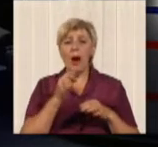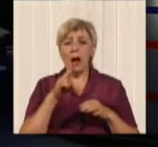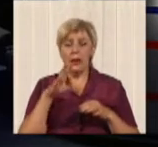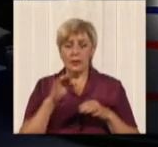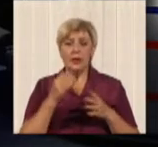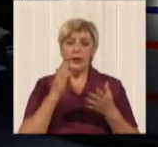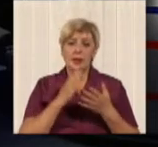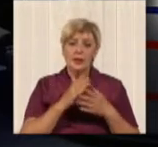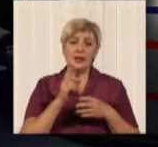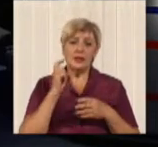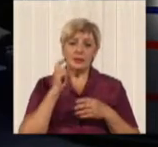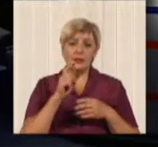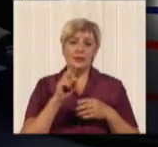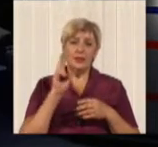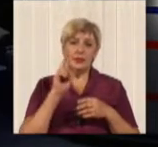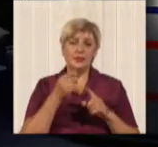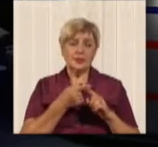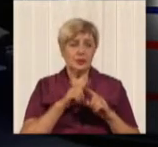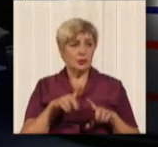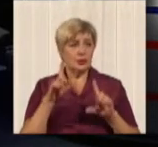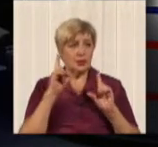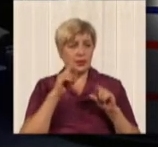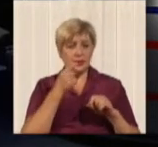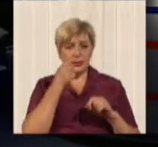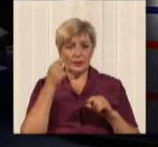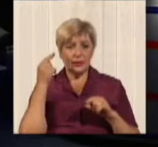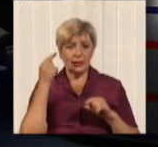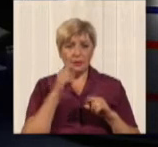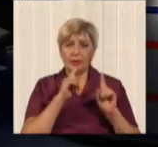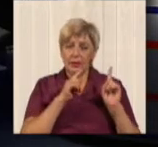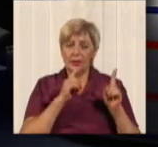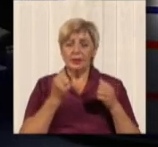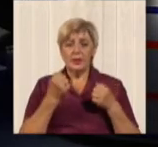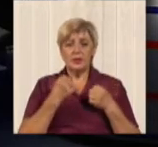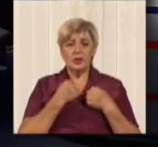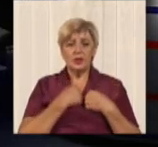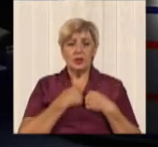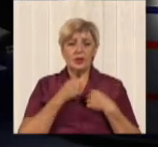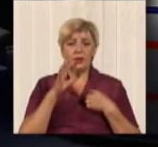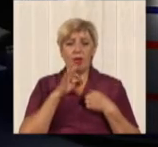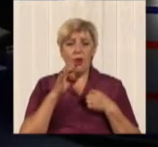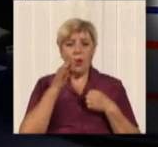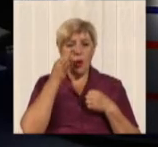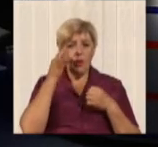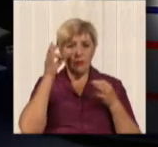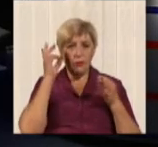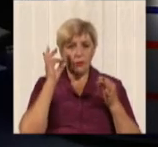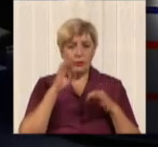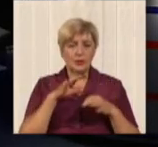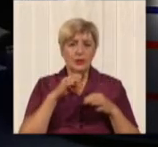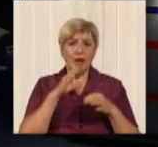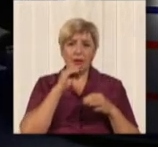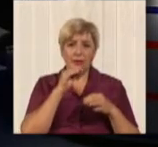трамваи, троллейбусы, которые ездят в отдаленные районы города. Вот там, сожалению, о комфортах пока речи не идет. То есть мы ждем замены,